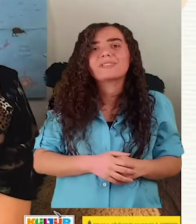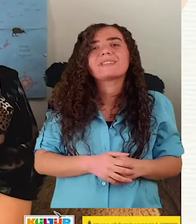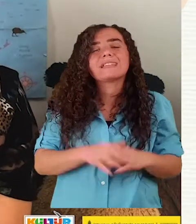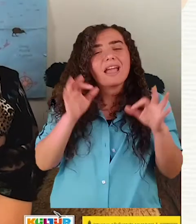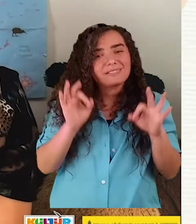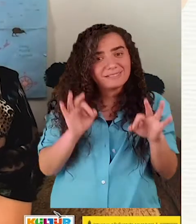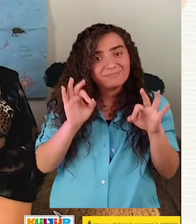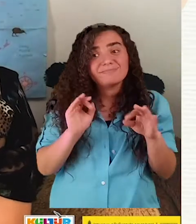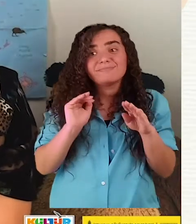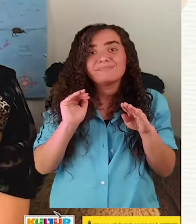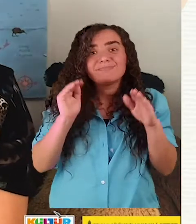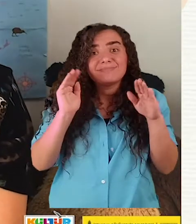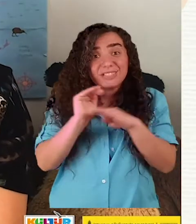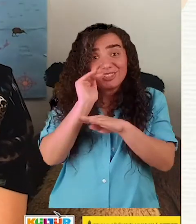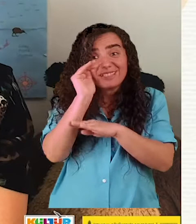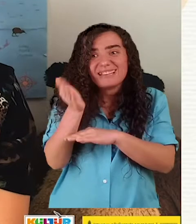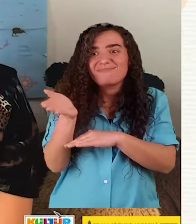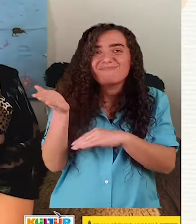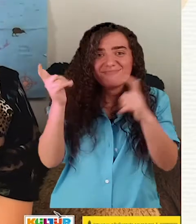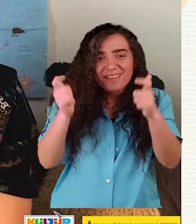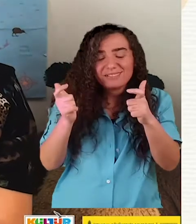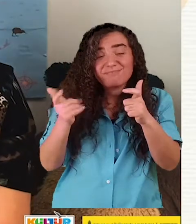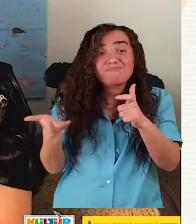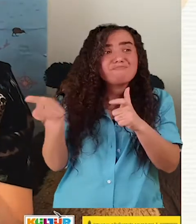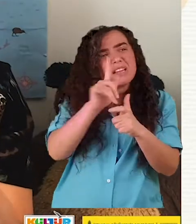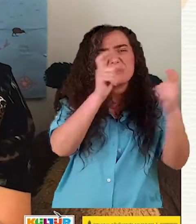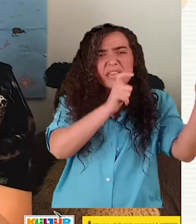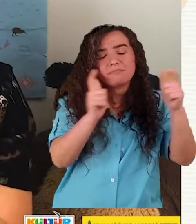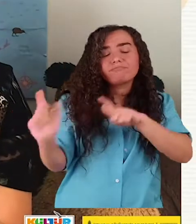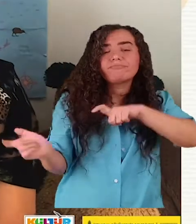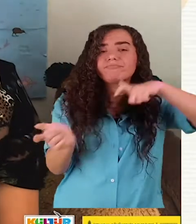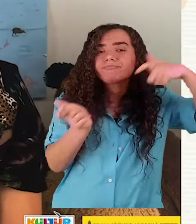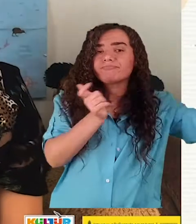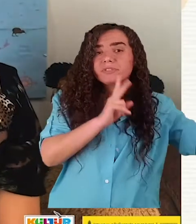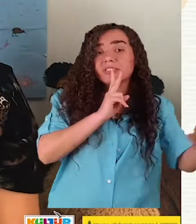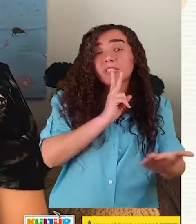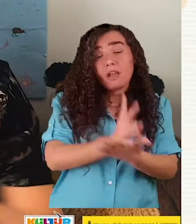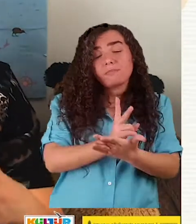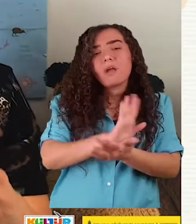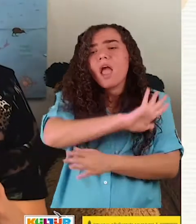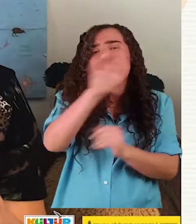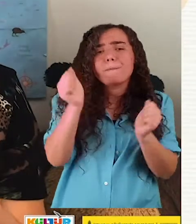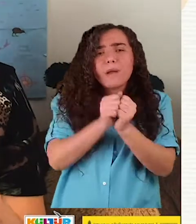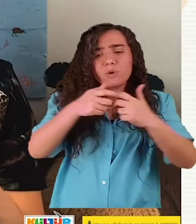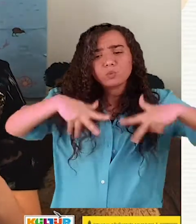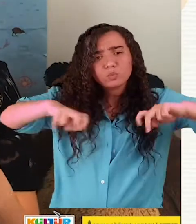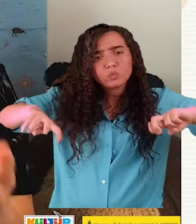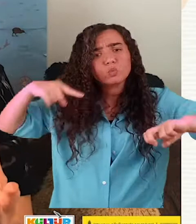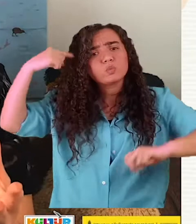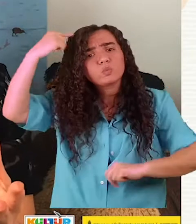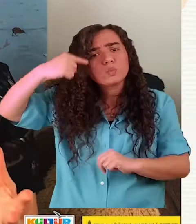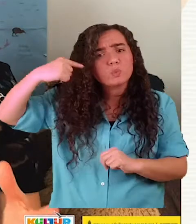yerden başka bir yere göç etmeye karar vermişler. Hepsi oturmuş, düşünmüş, taşınmış. Biz burada korkusuzca